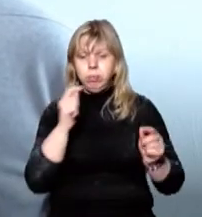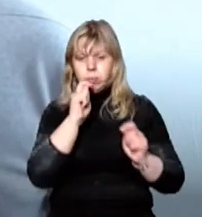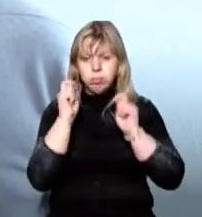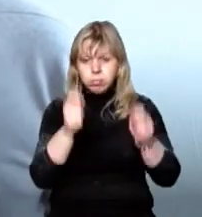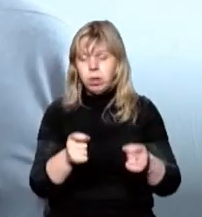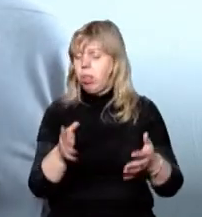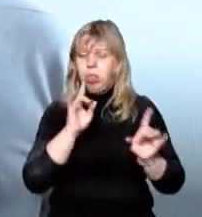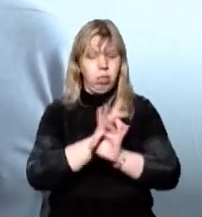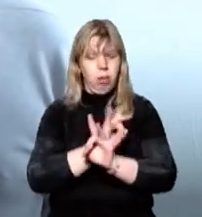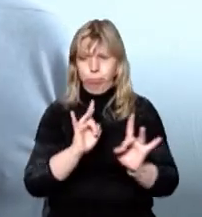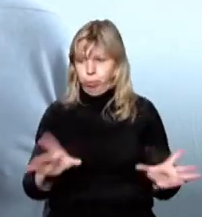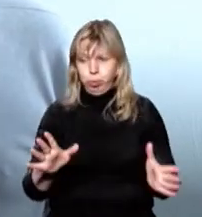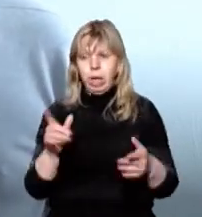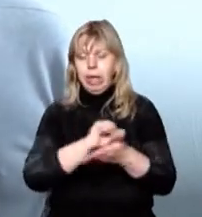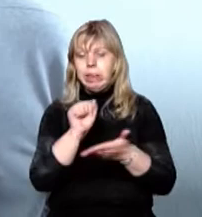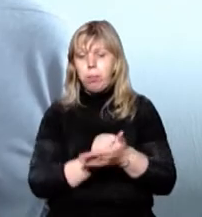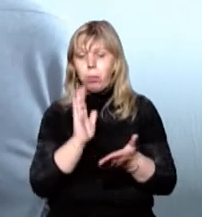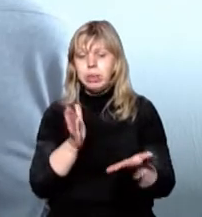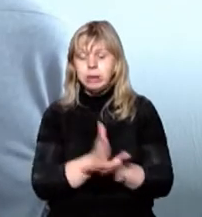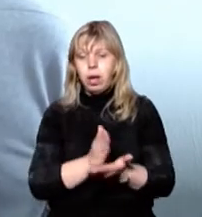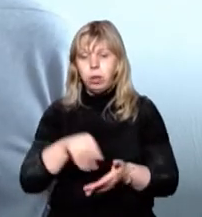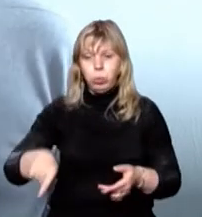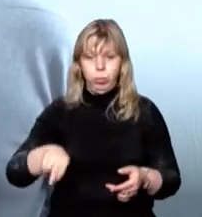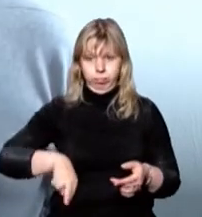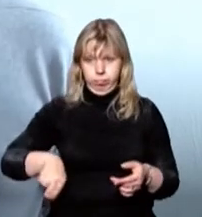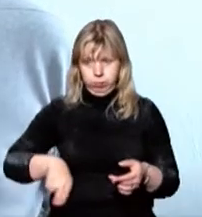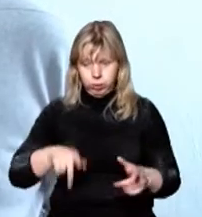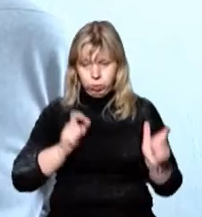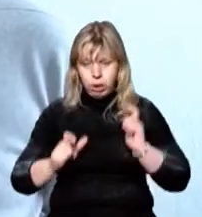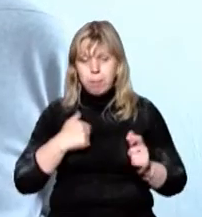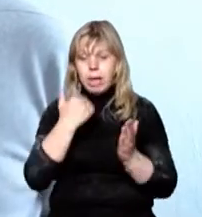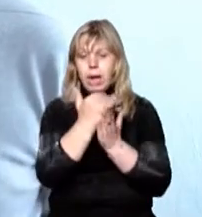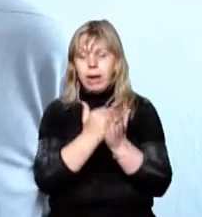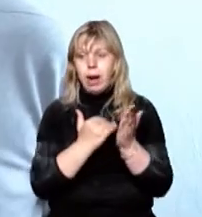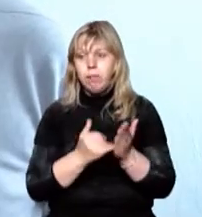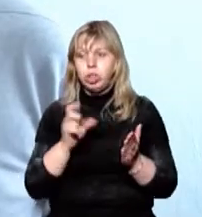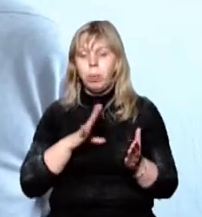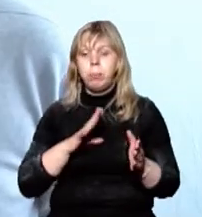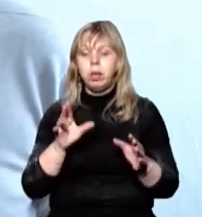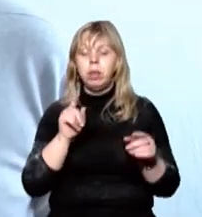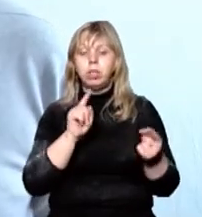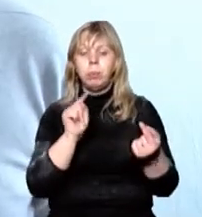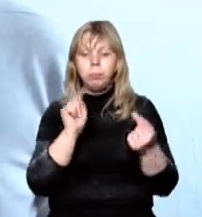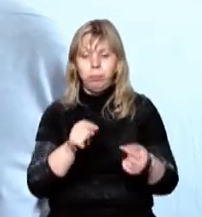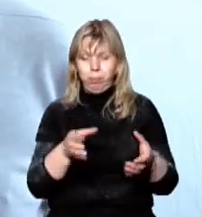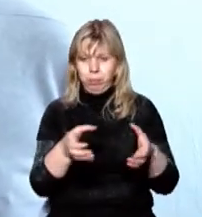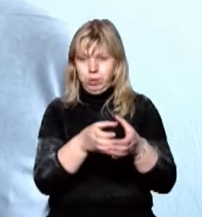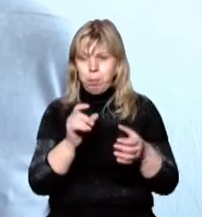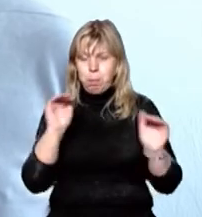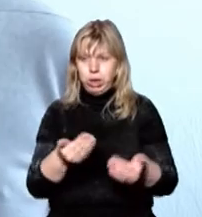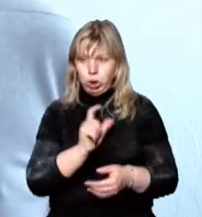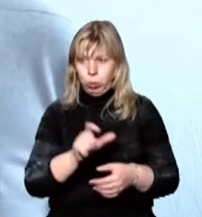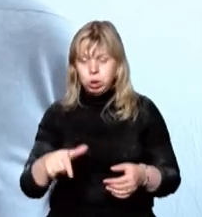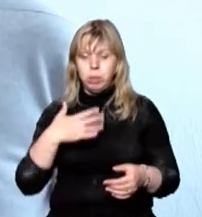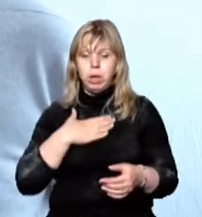у нас не буде. Дипломи будуть знаходитися в деканаті. Ми зробимо спеціальний графік, щоб з дотриманням протиепідемічного режиму наші